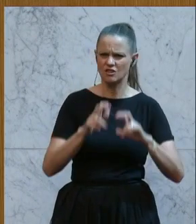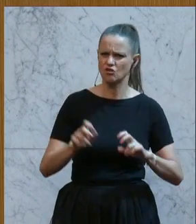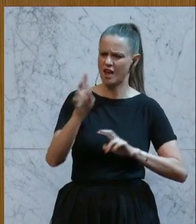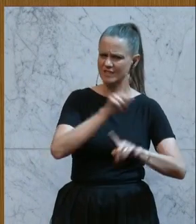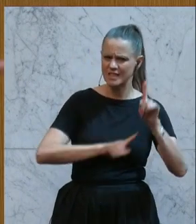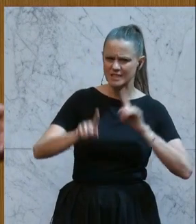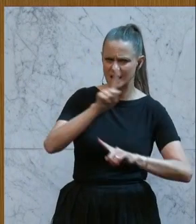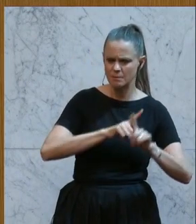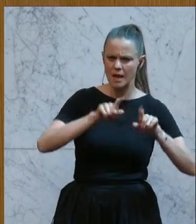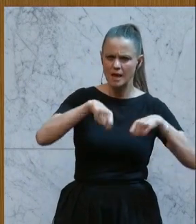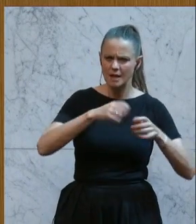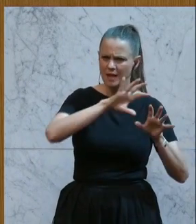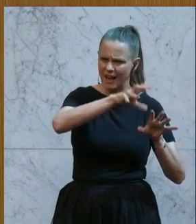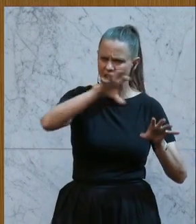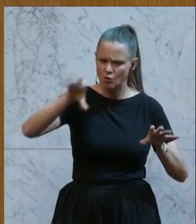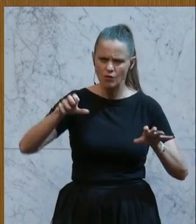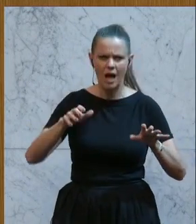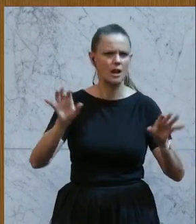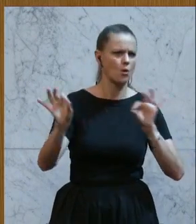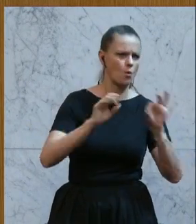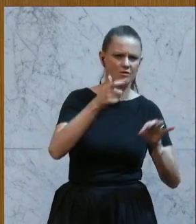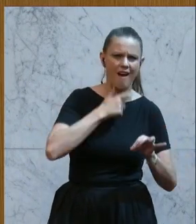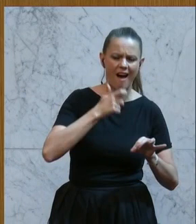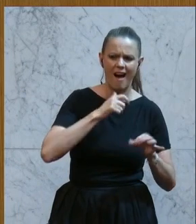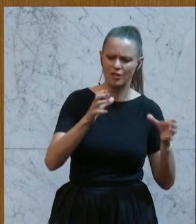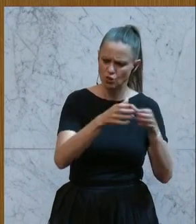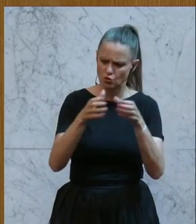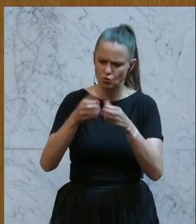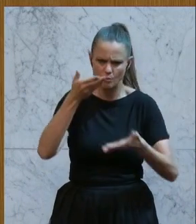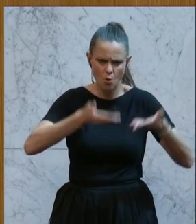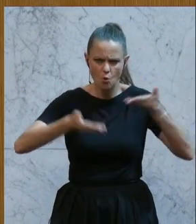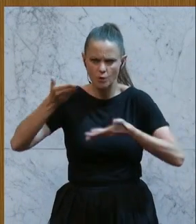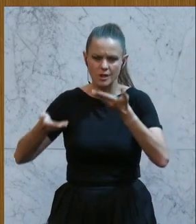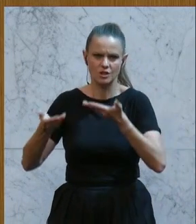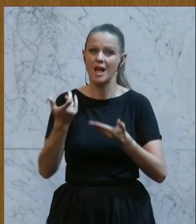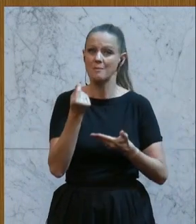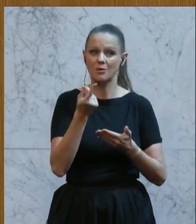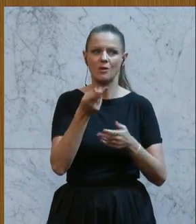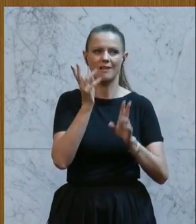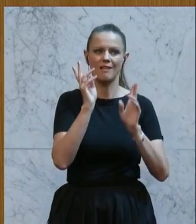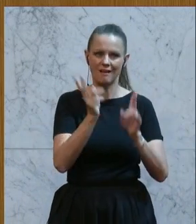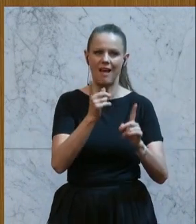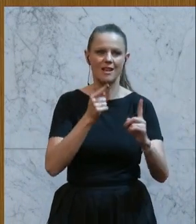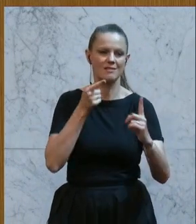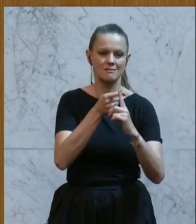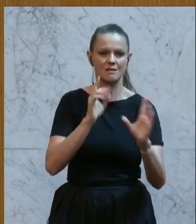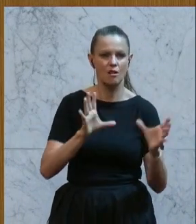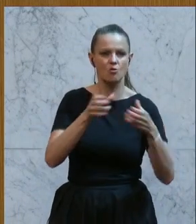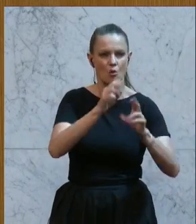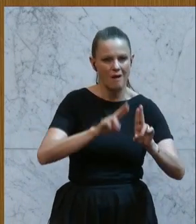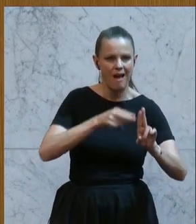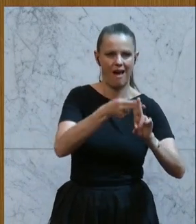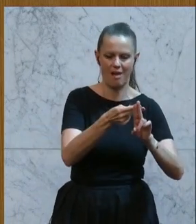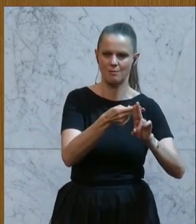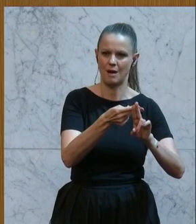regionale Altersgruppenunterschiede und so weiter gibt, damit wir dann zielgerichtet mehr noch tun können, um wieder dafür